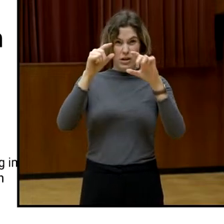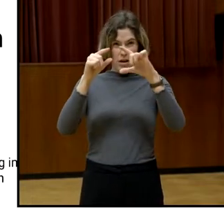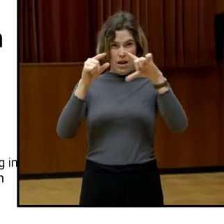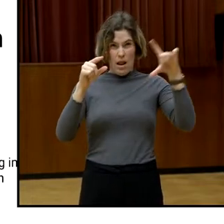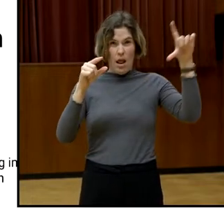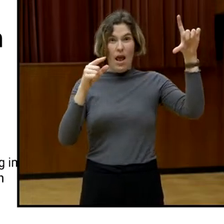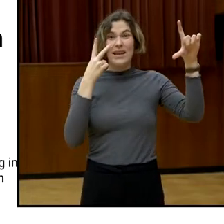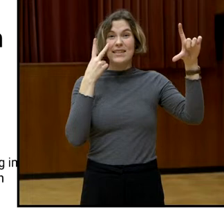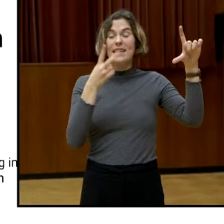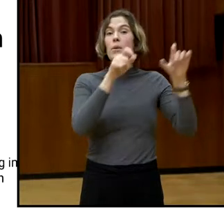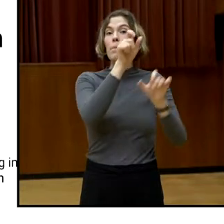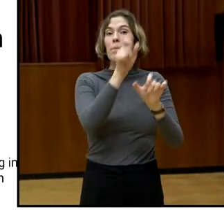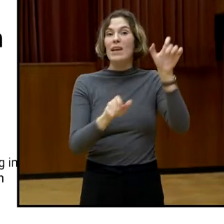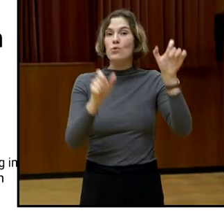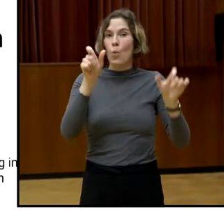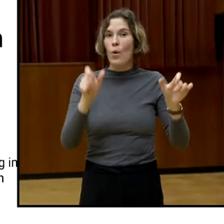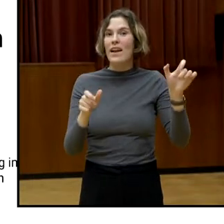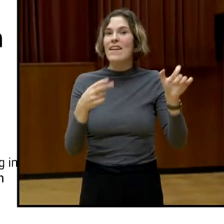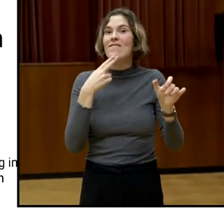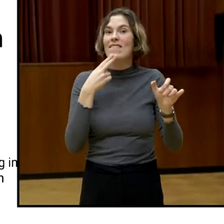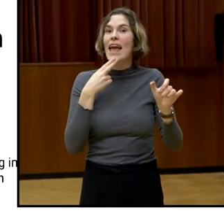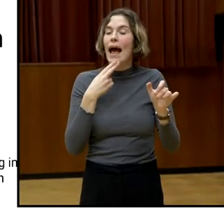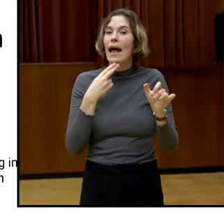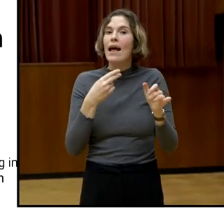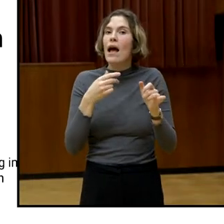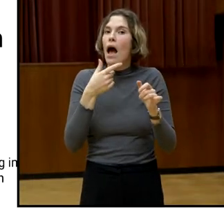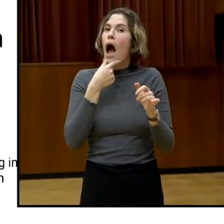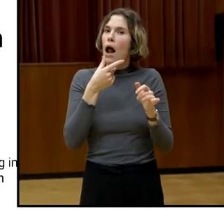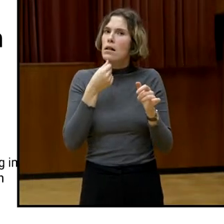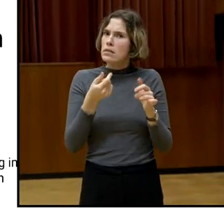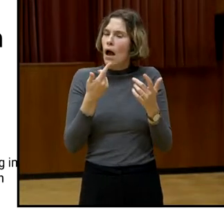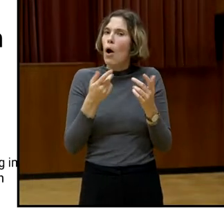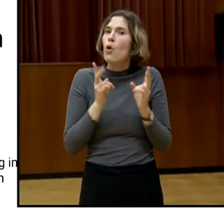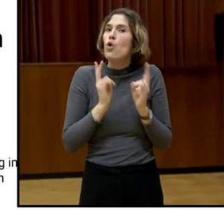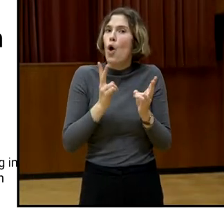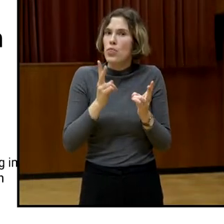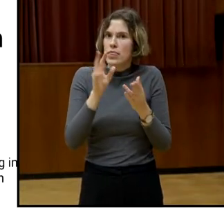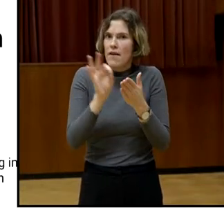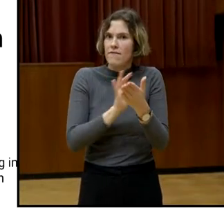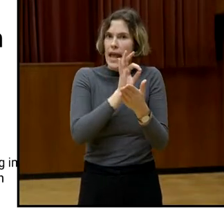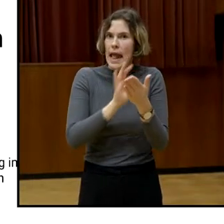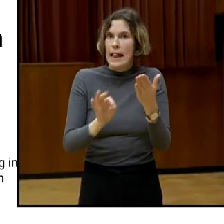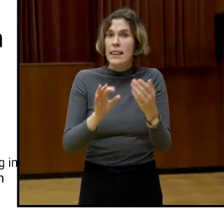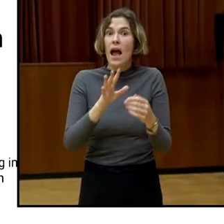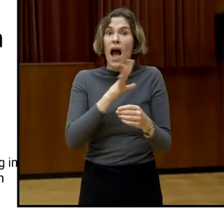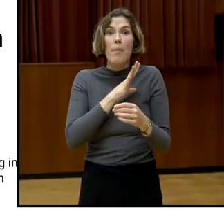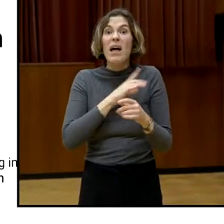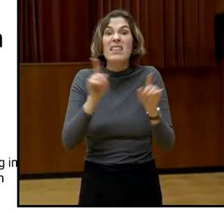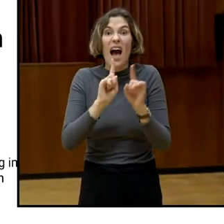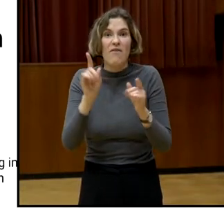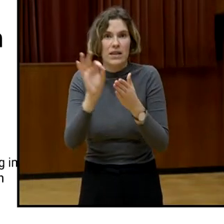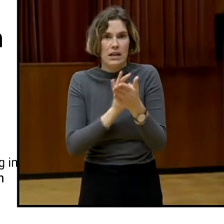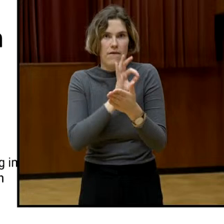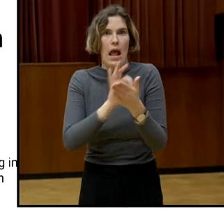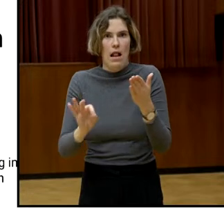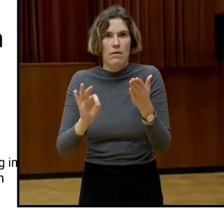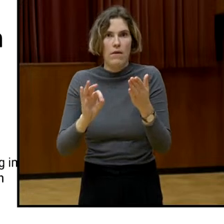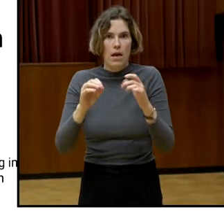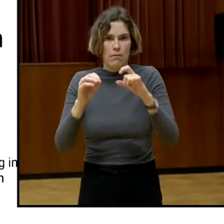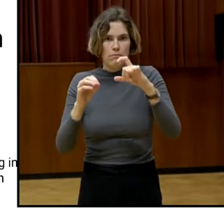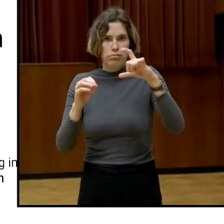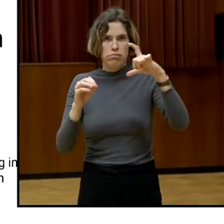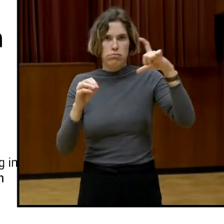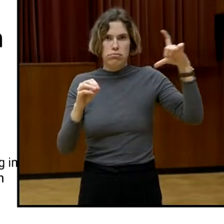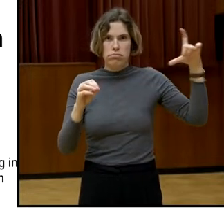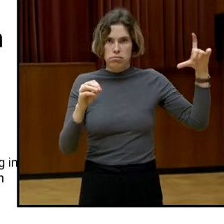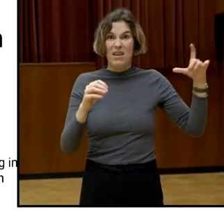Zahl, also dieser Abstand, der wächst von Jahr zu Jahr. Und eben inzwischen ist man eben auf 1, also die genaue